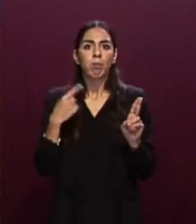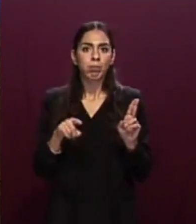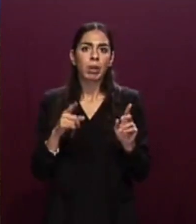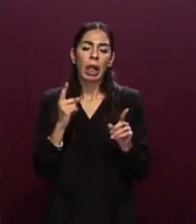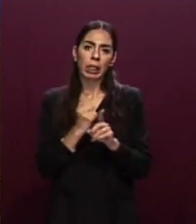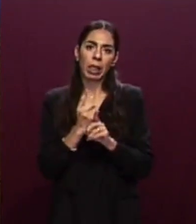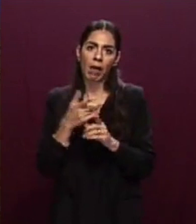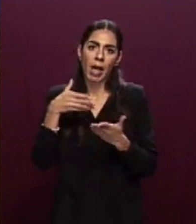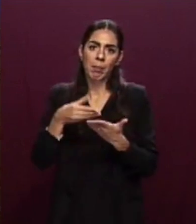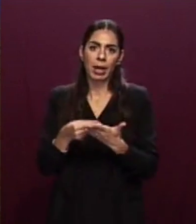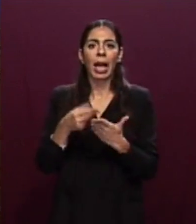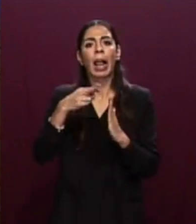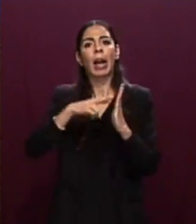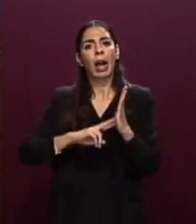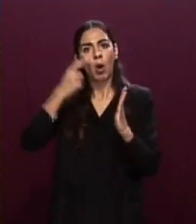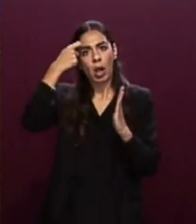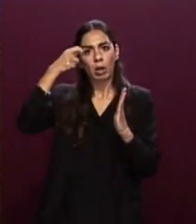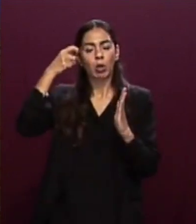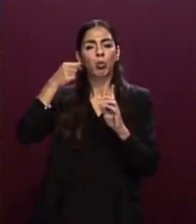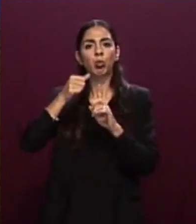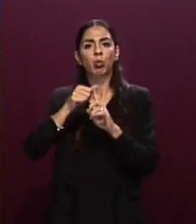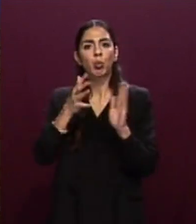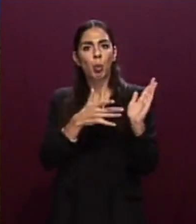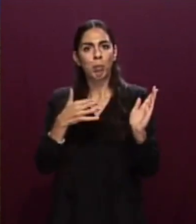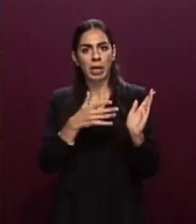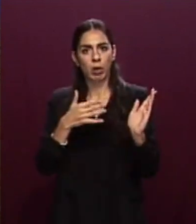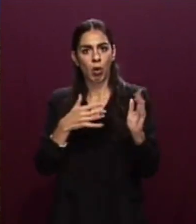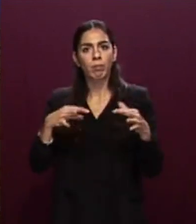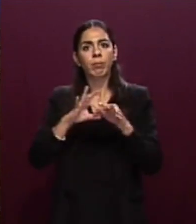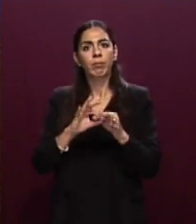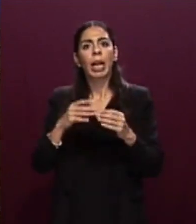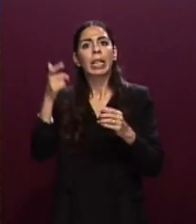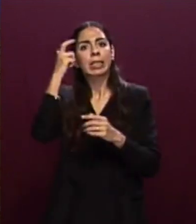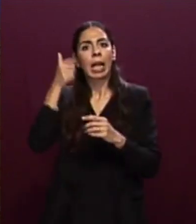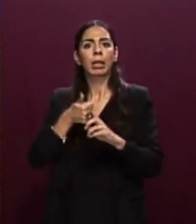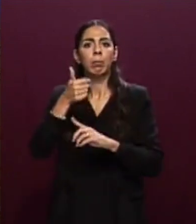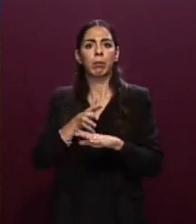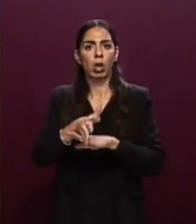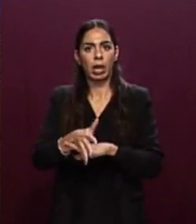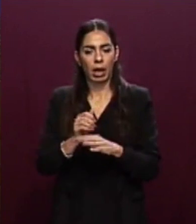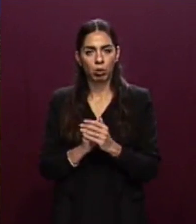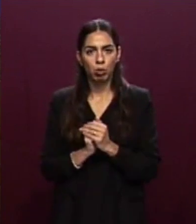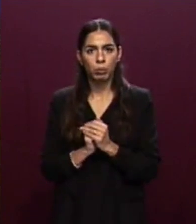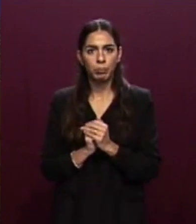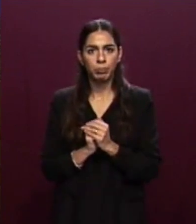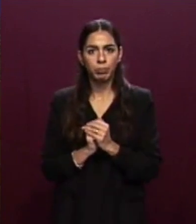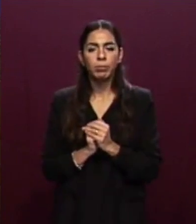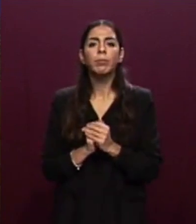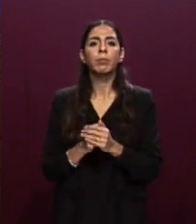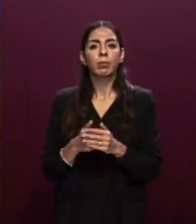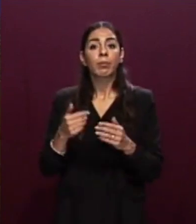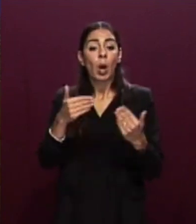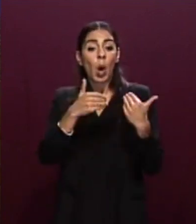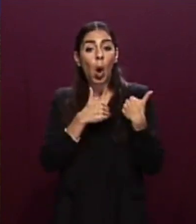Dublino sugli Stati di primo ingresso. Aggiungo che gli stessi Stati che esortano l'Italia ad accollarsi gli oneri degli accoglienza sono tra i